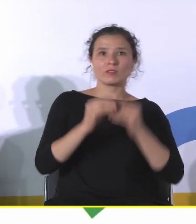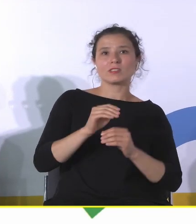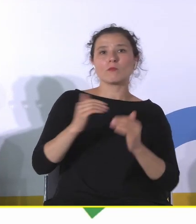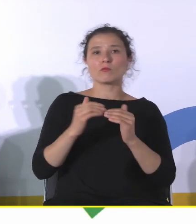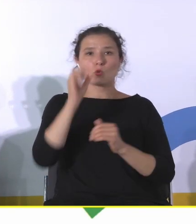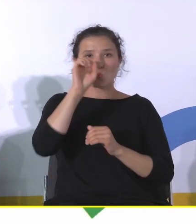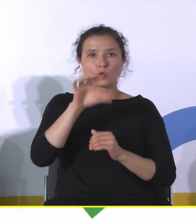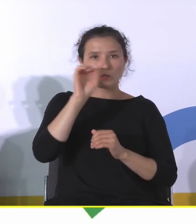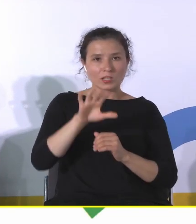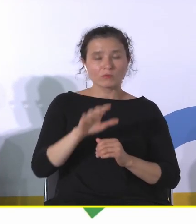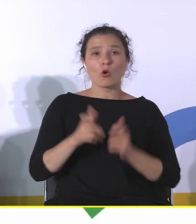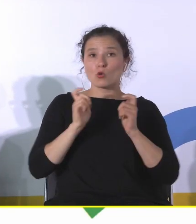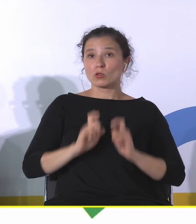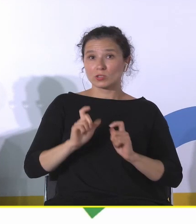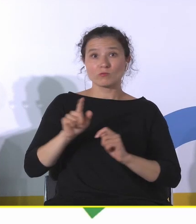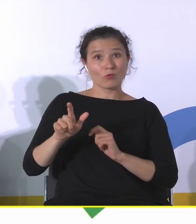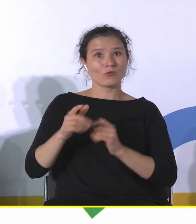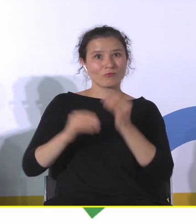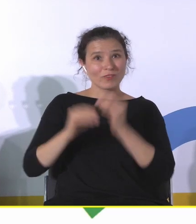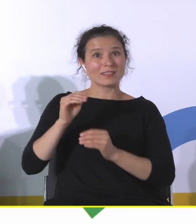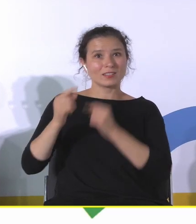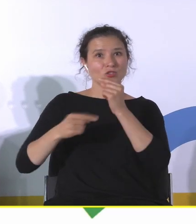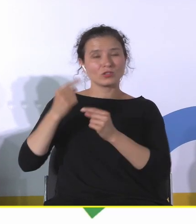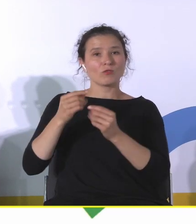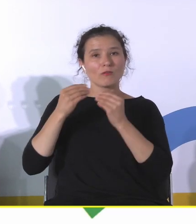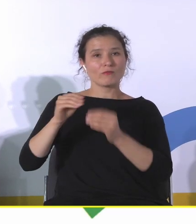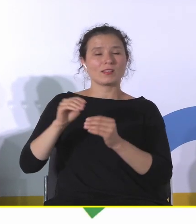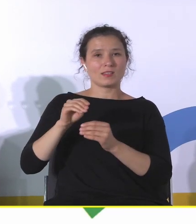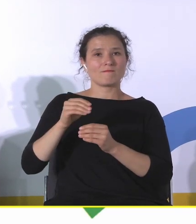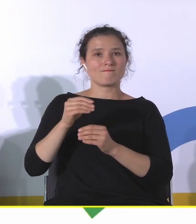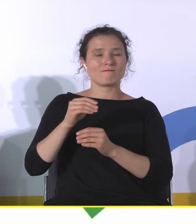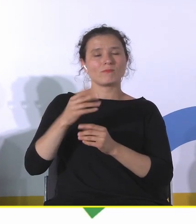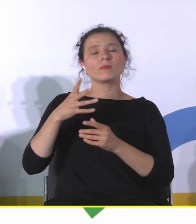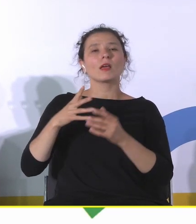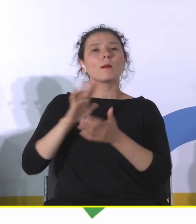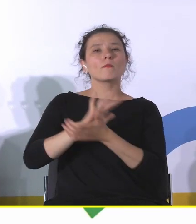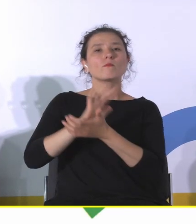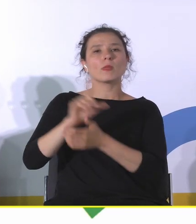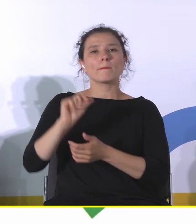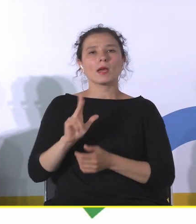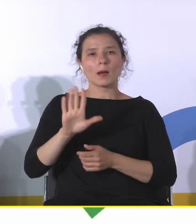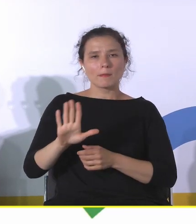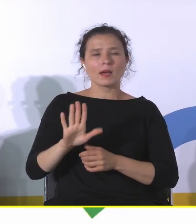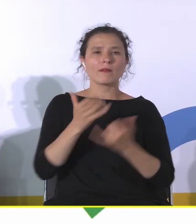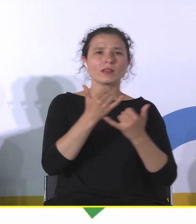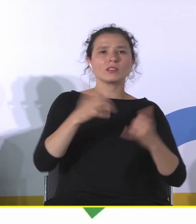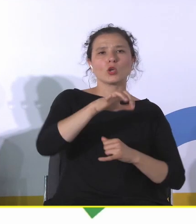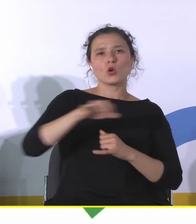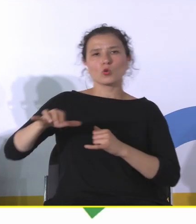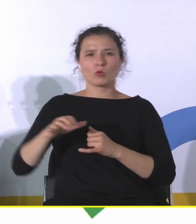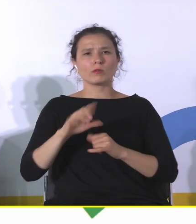te sektory gospodarki, które tradycyjnie utożsamiamy z istotnym elementem naszej gospodarki, no to należy się właśnie